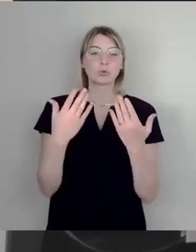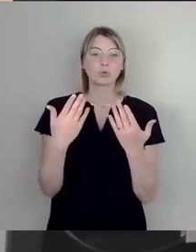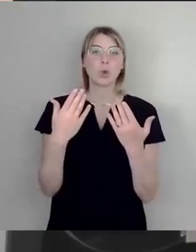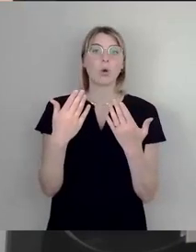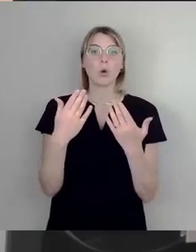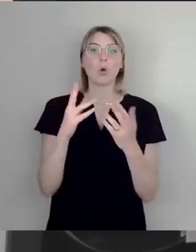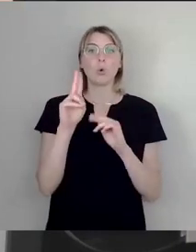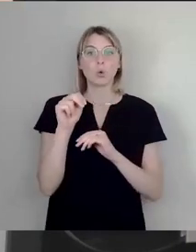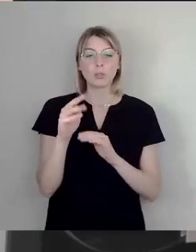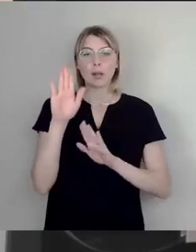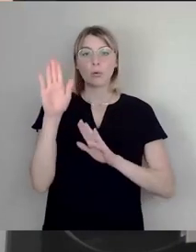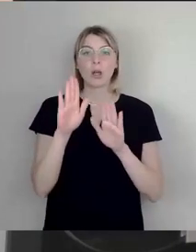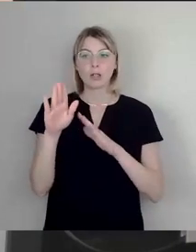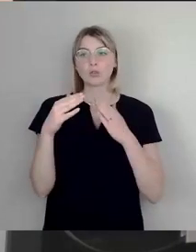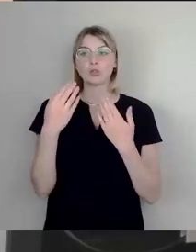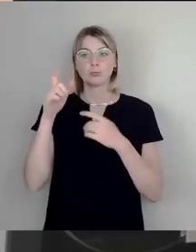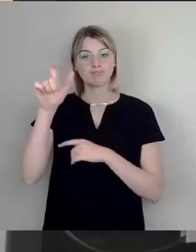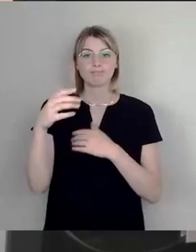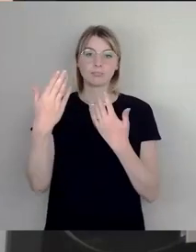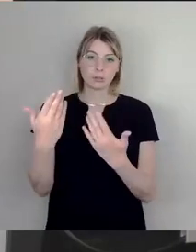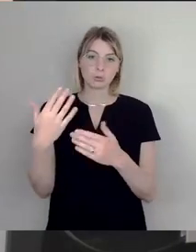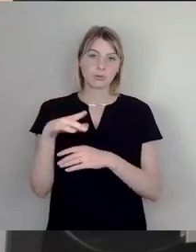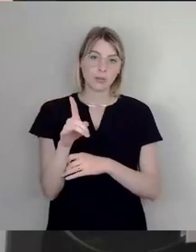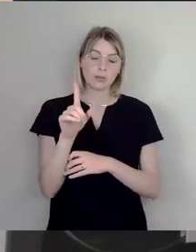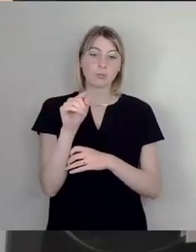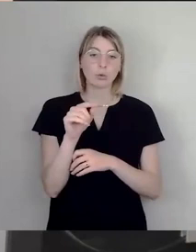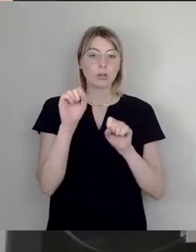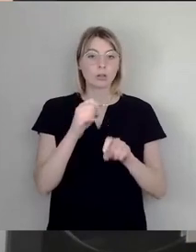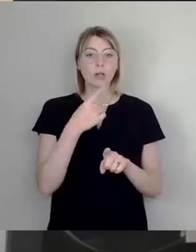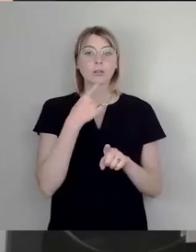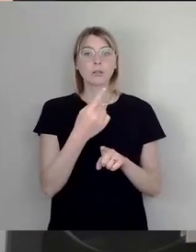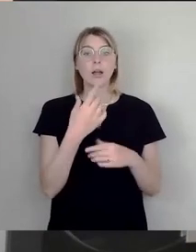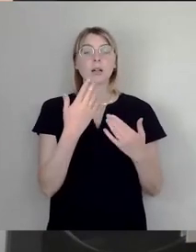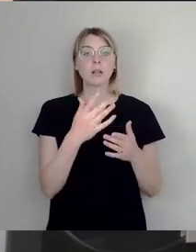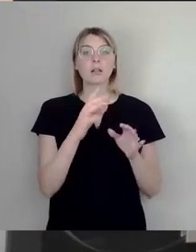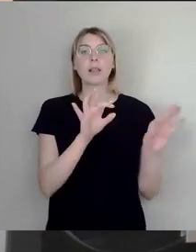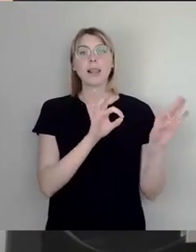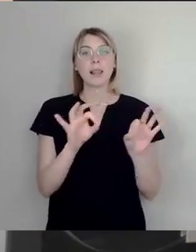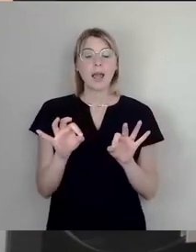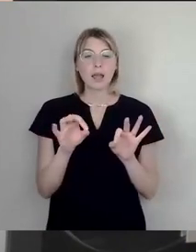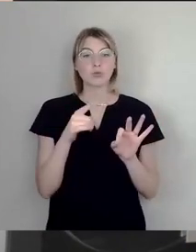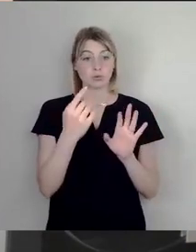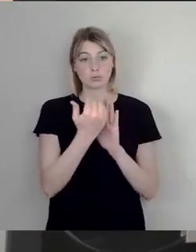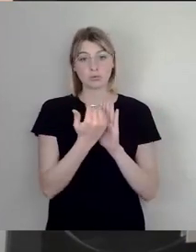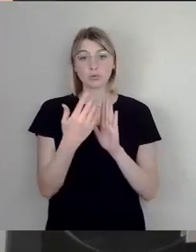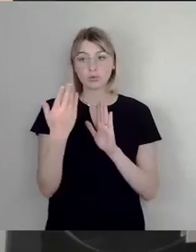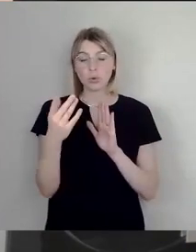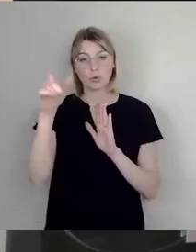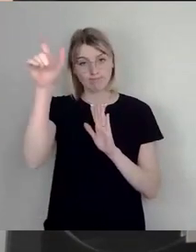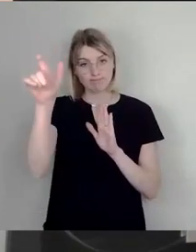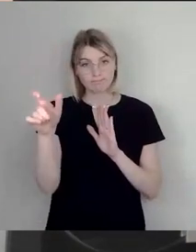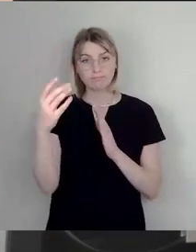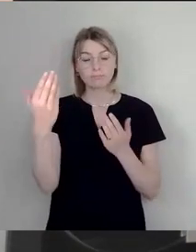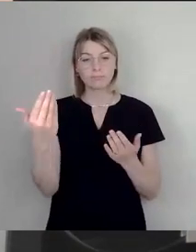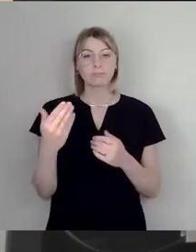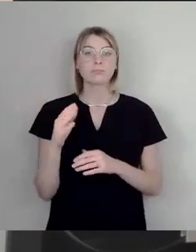wurde. Man darf also durchaus konstatieren, dass ein Leitungskader, wie es Lea Grundig gewesen ist, niemals